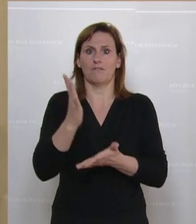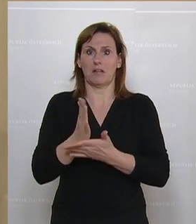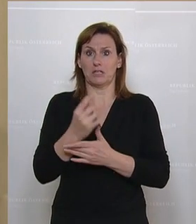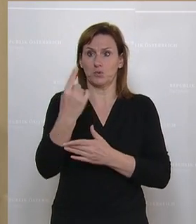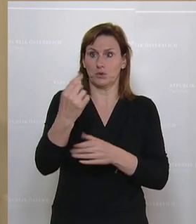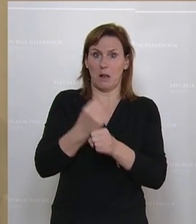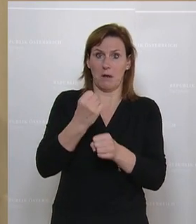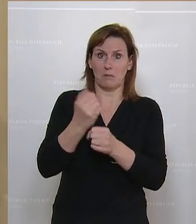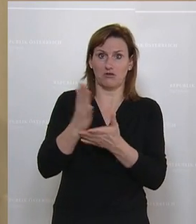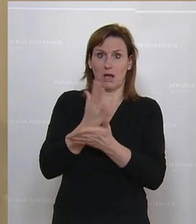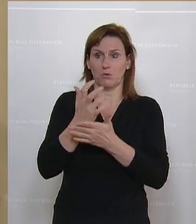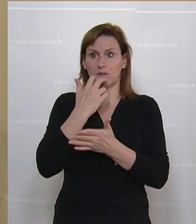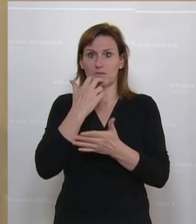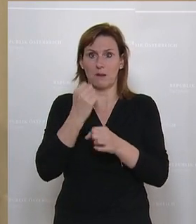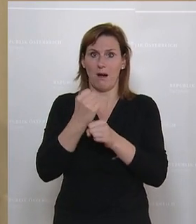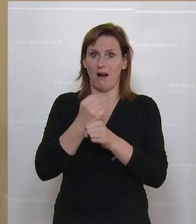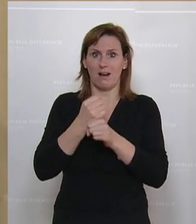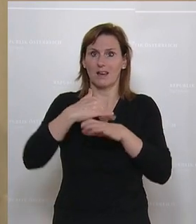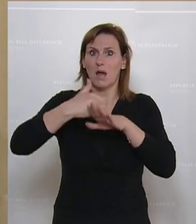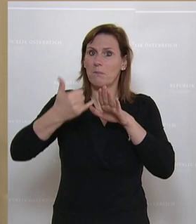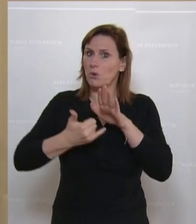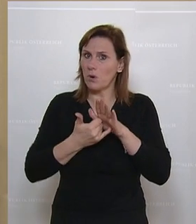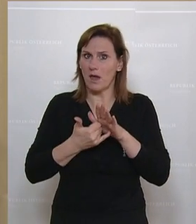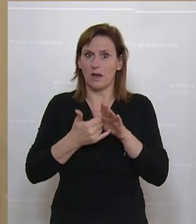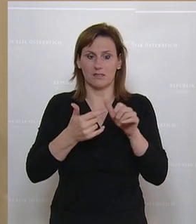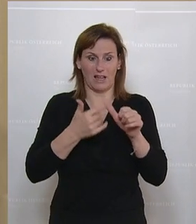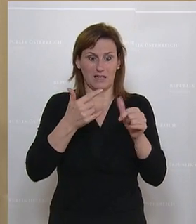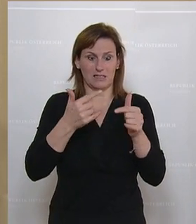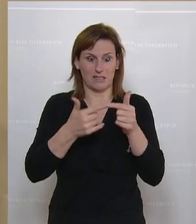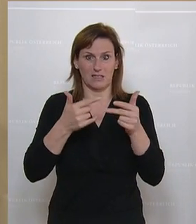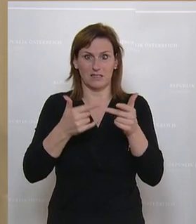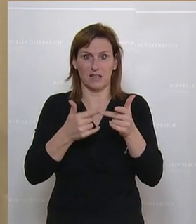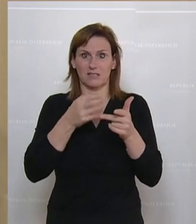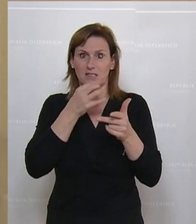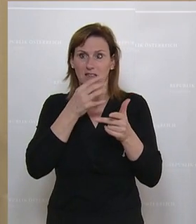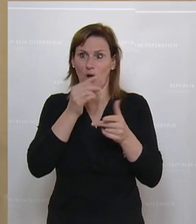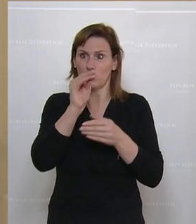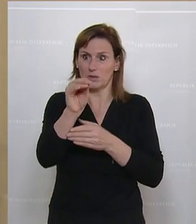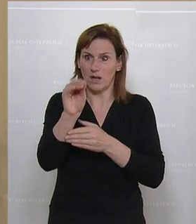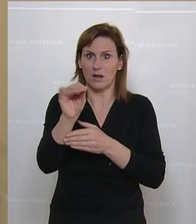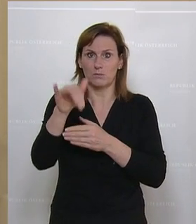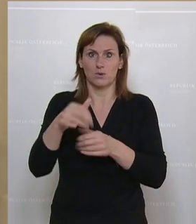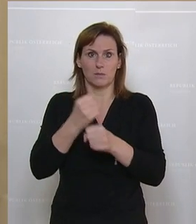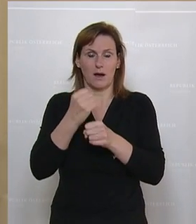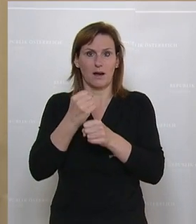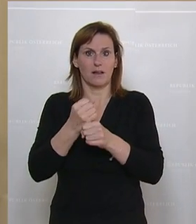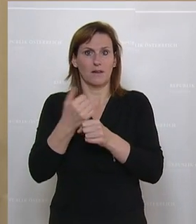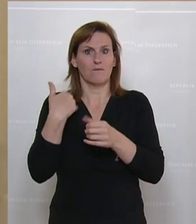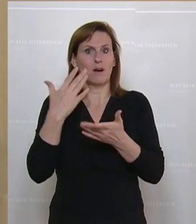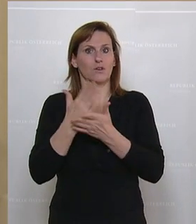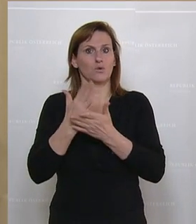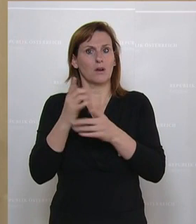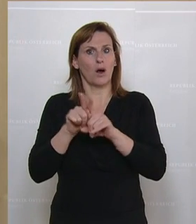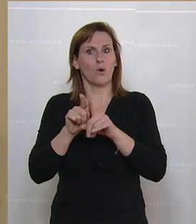das Maximum Projekte durchführen, die streng gemonet worden werden, wo das Geld, was ich vorher schon ausgeführt habe, auch